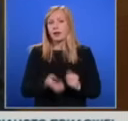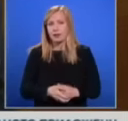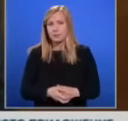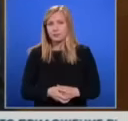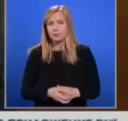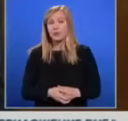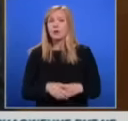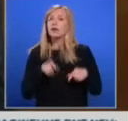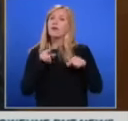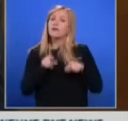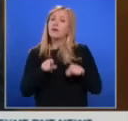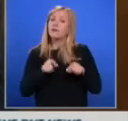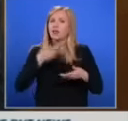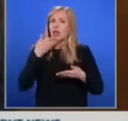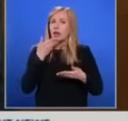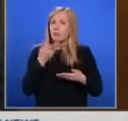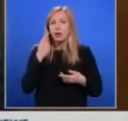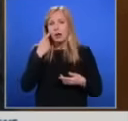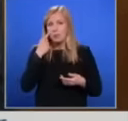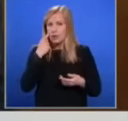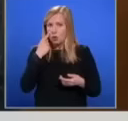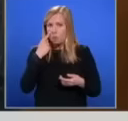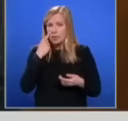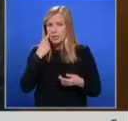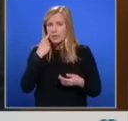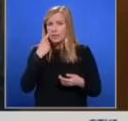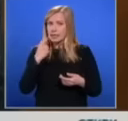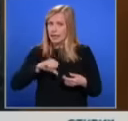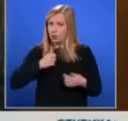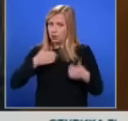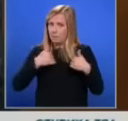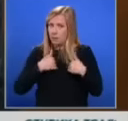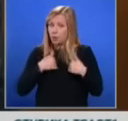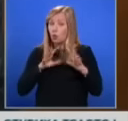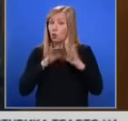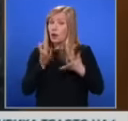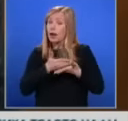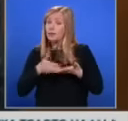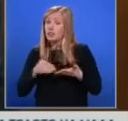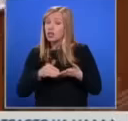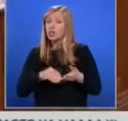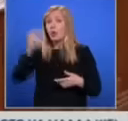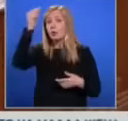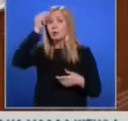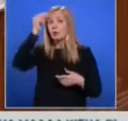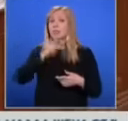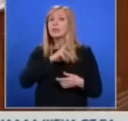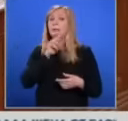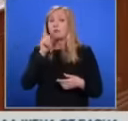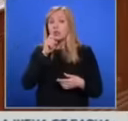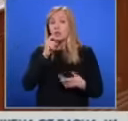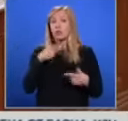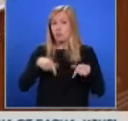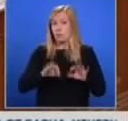реплика си вие направихте опит да уязвите мен, но и голяма част от българските полицаи, които и в